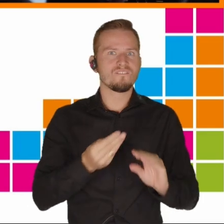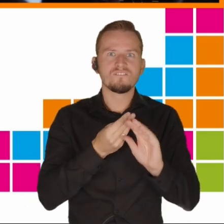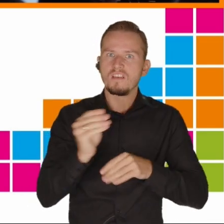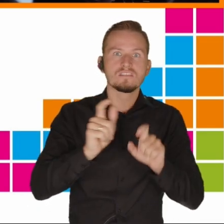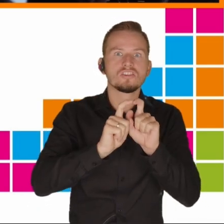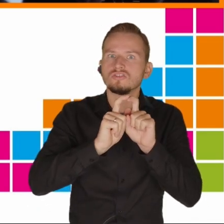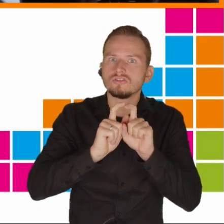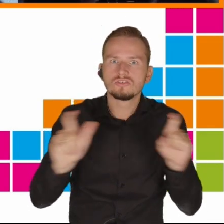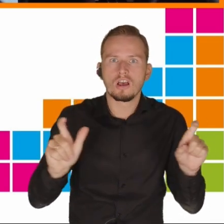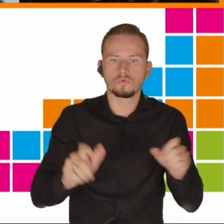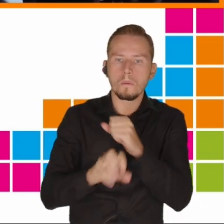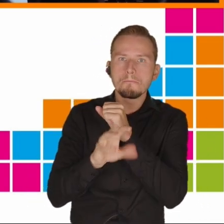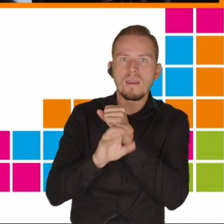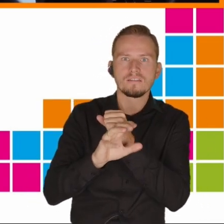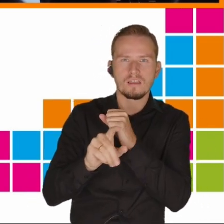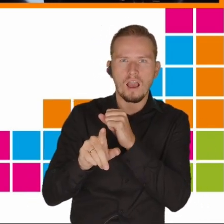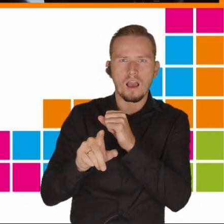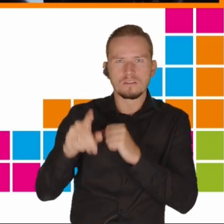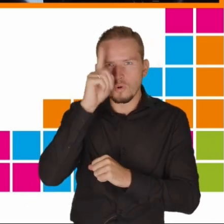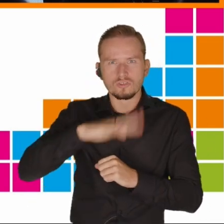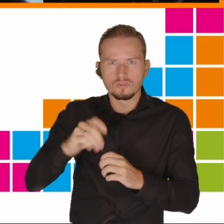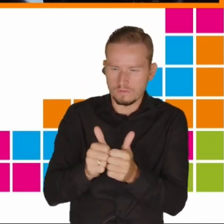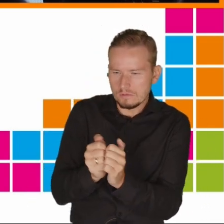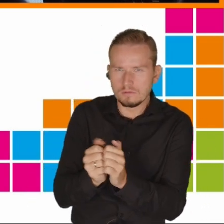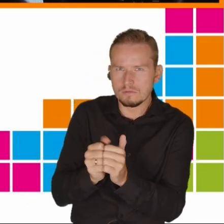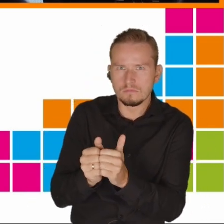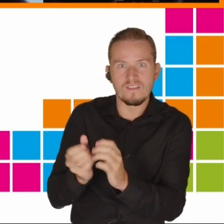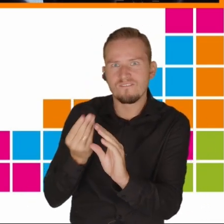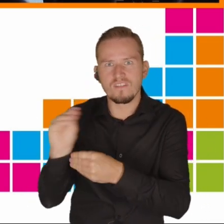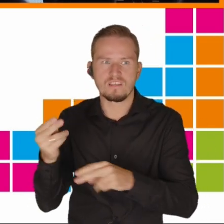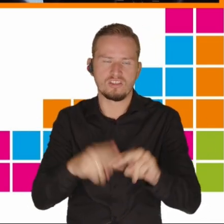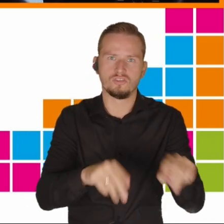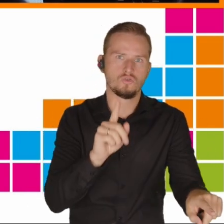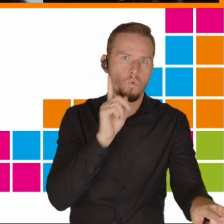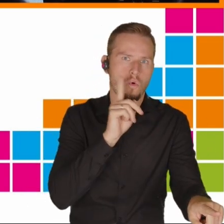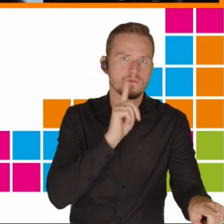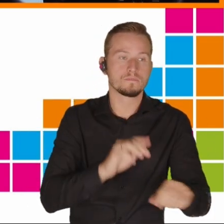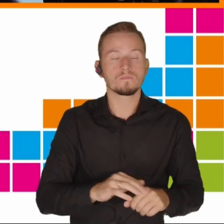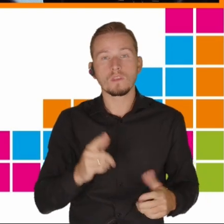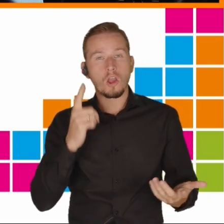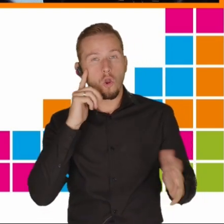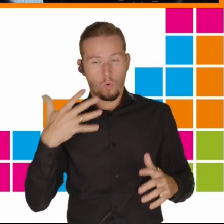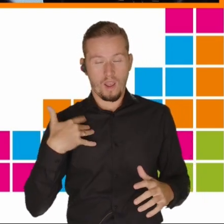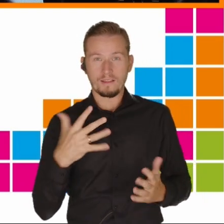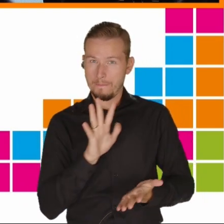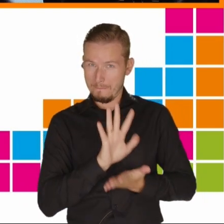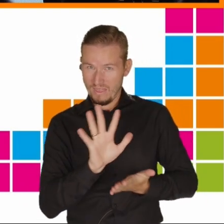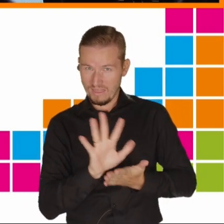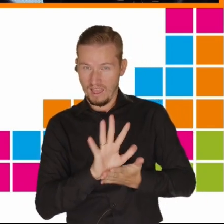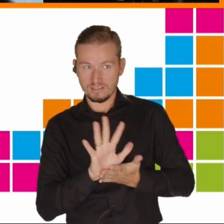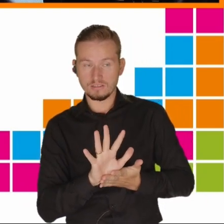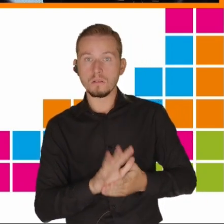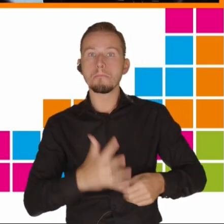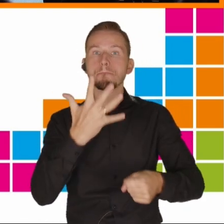czasu w mediach społecznościowych niż chłopcy. W okolicach 15 urodzin widzimy tutaj, że ponad 50